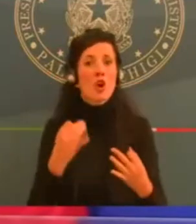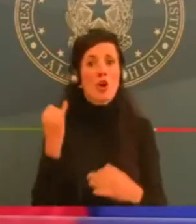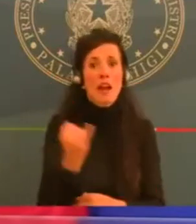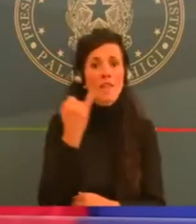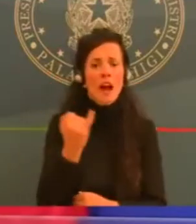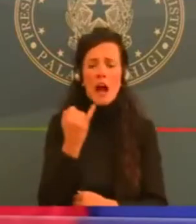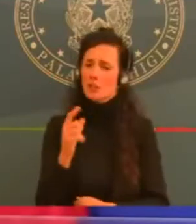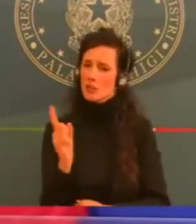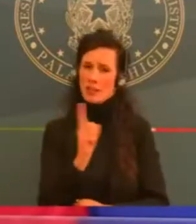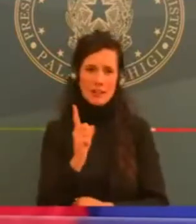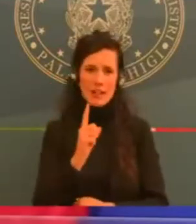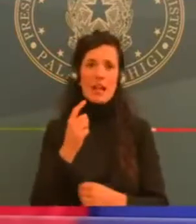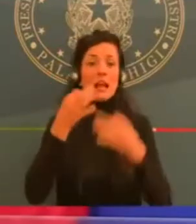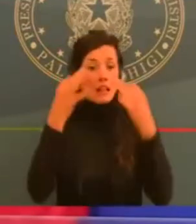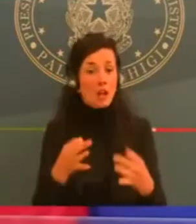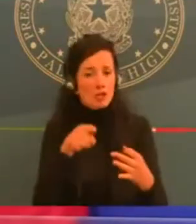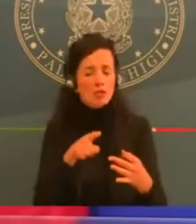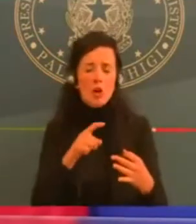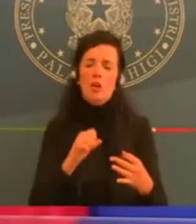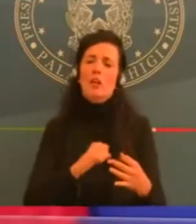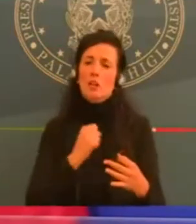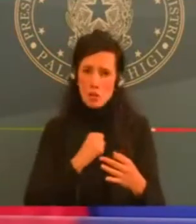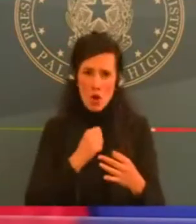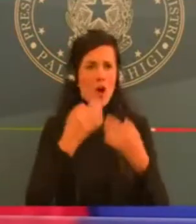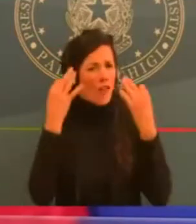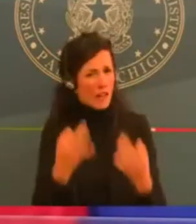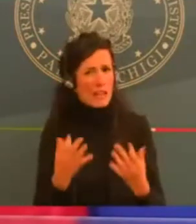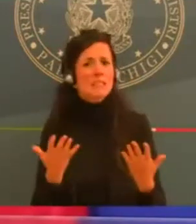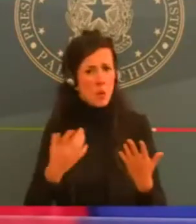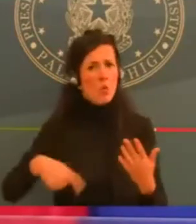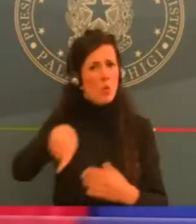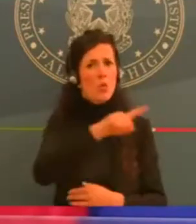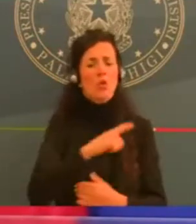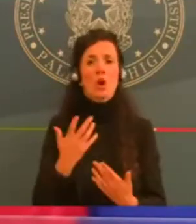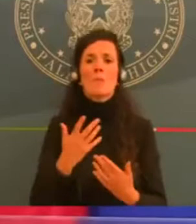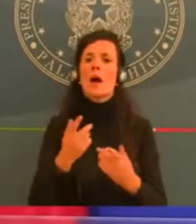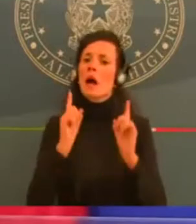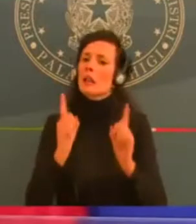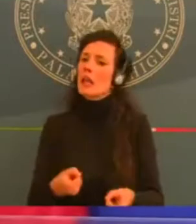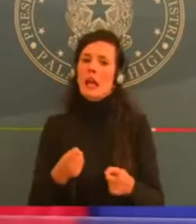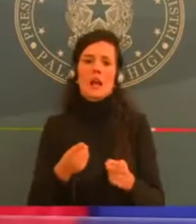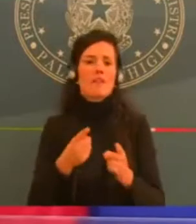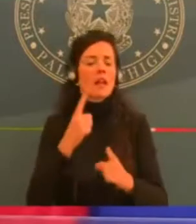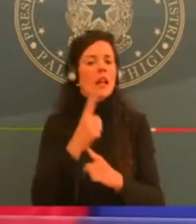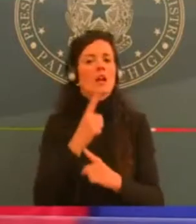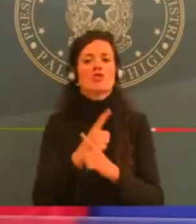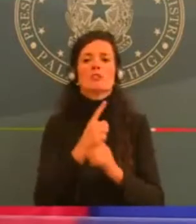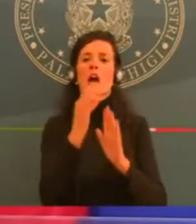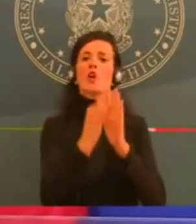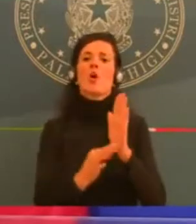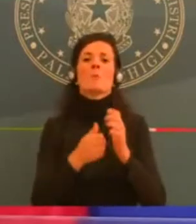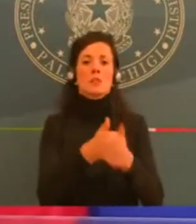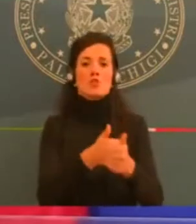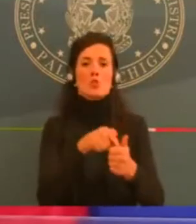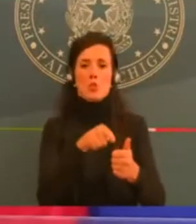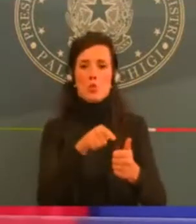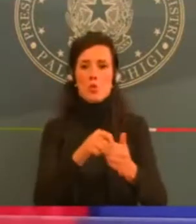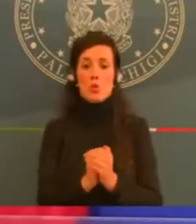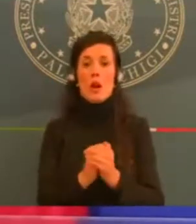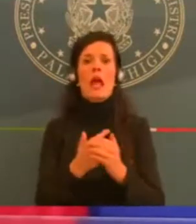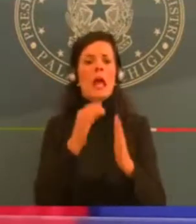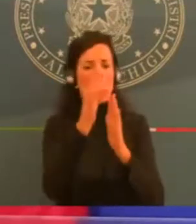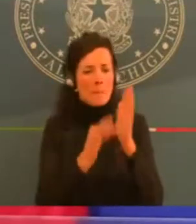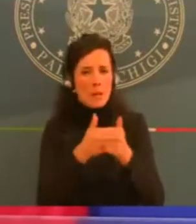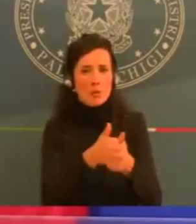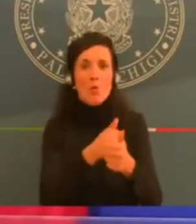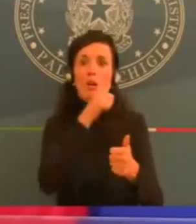affrontare le prossime festività in modo da cautelarci meglio anche in vista della ripresa più generale delle